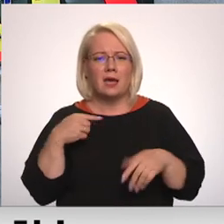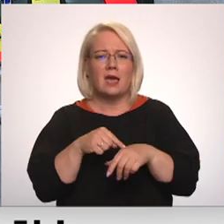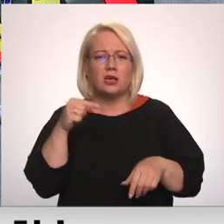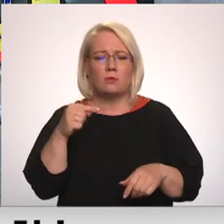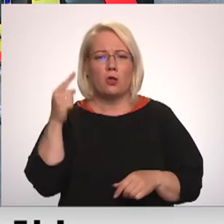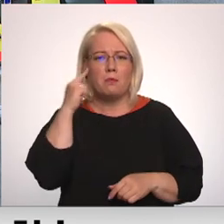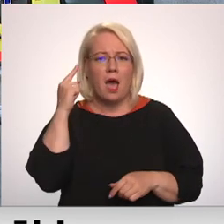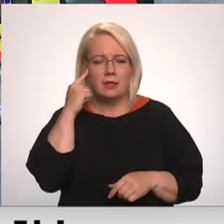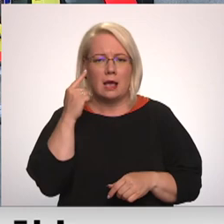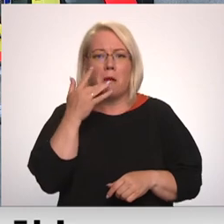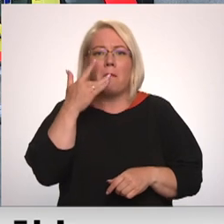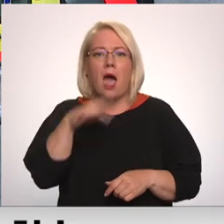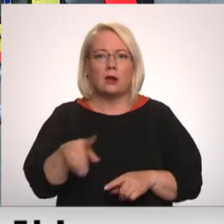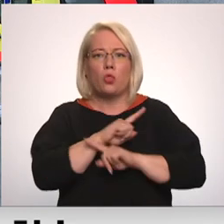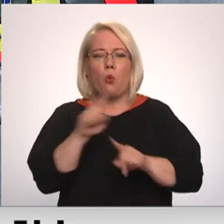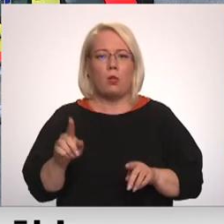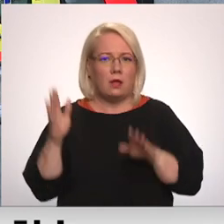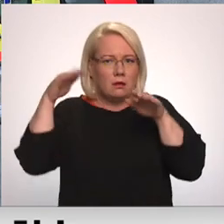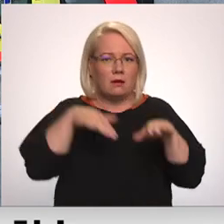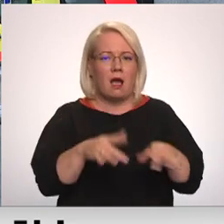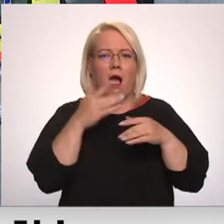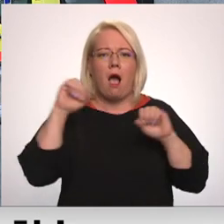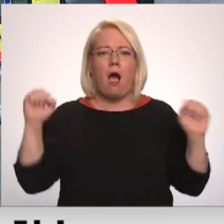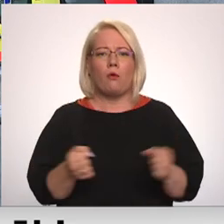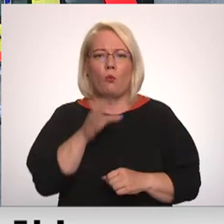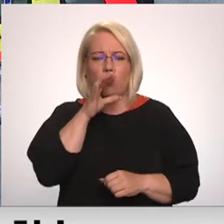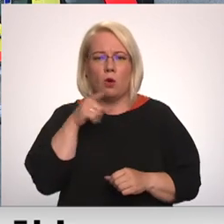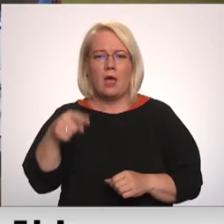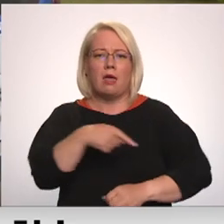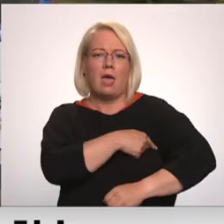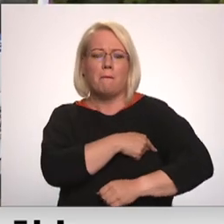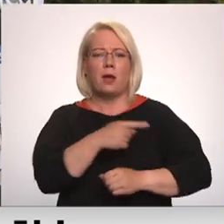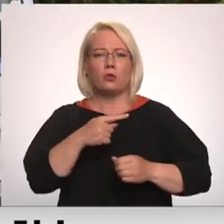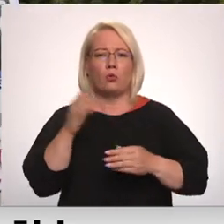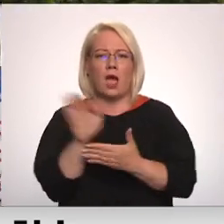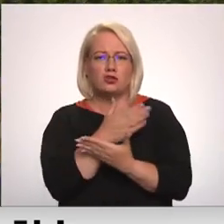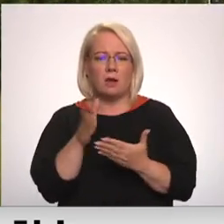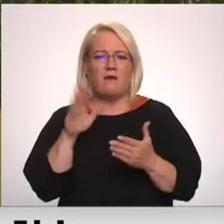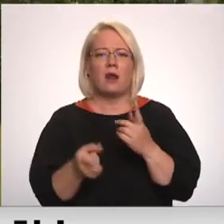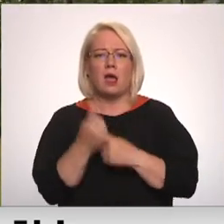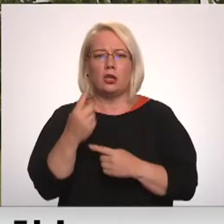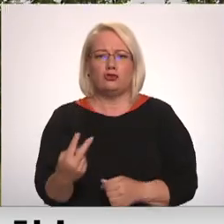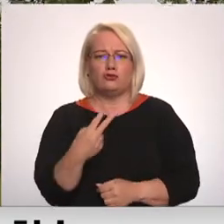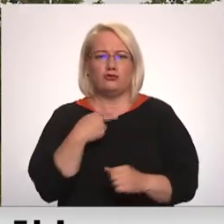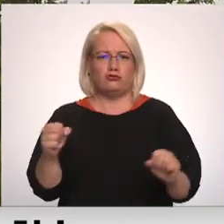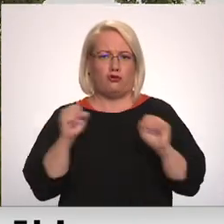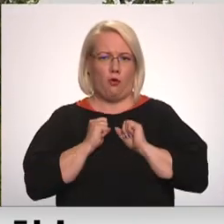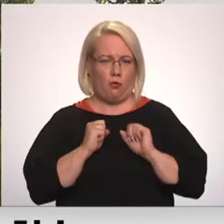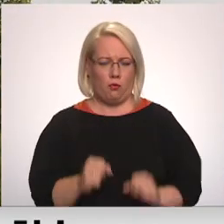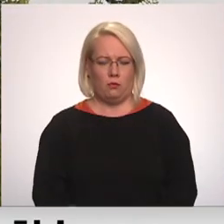Pārkarstušam nevajag strauju, mesties ūdenījo temperatūras atšķirības var radīt šoku. Atgādināšu, ka visa šī nedēļa būs ļoti